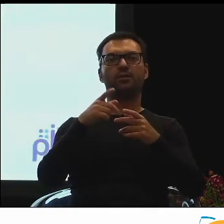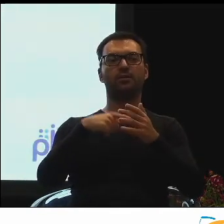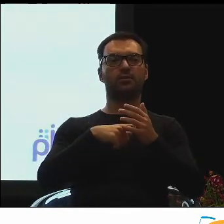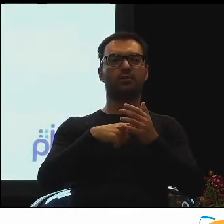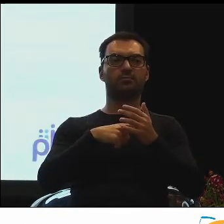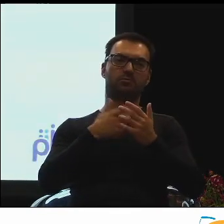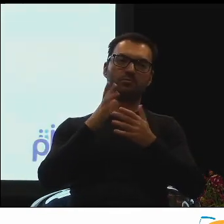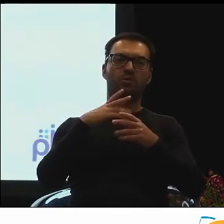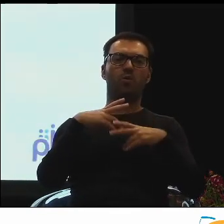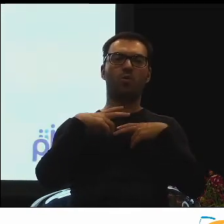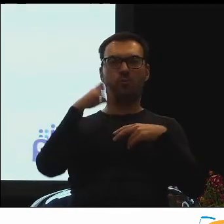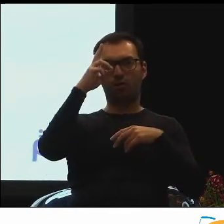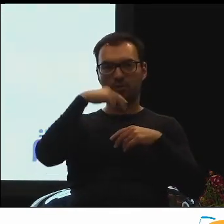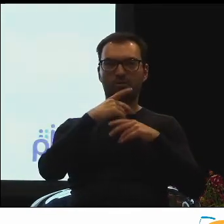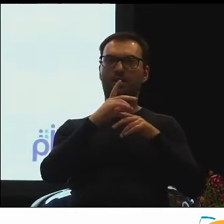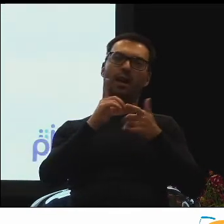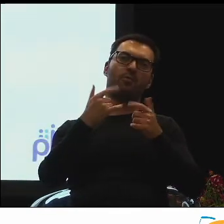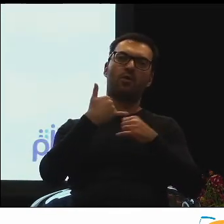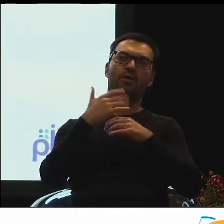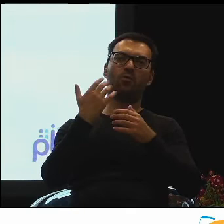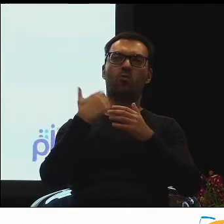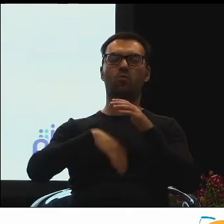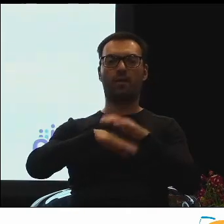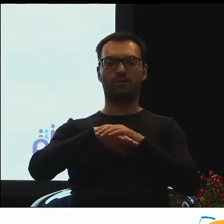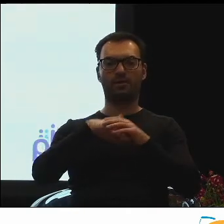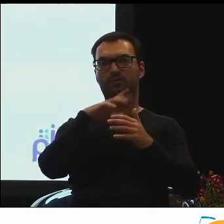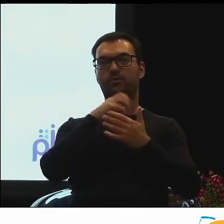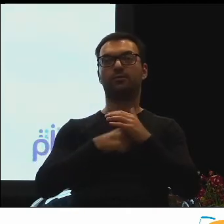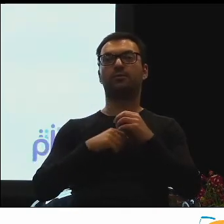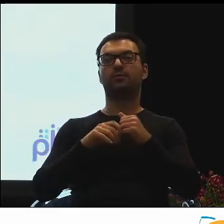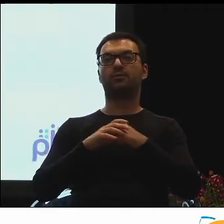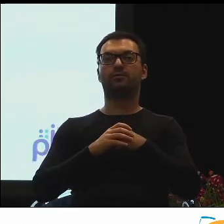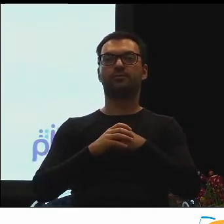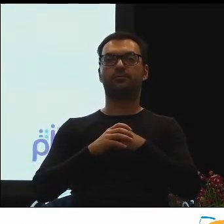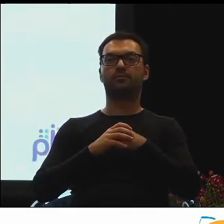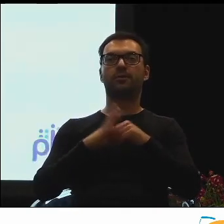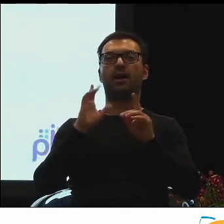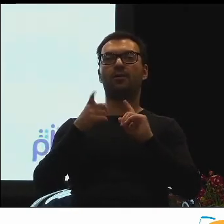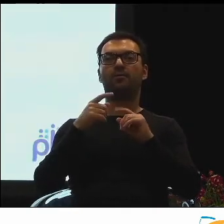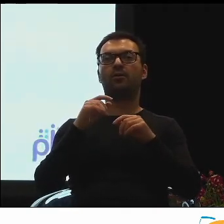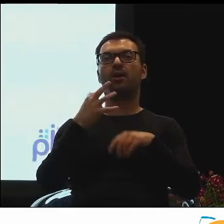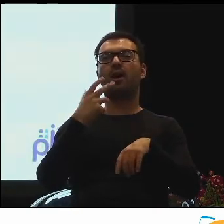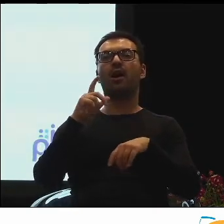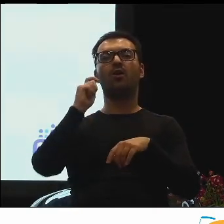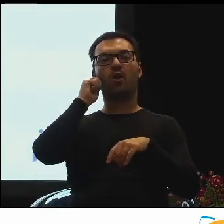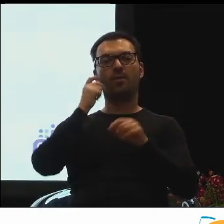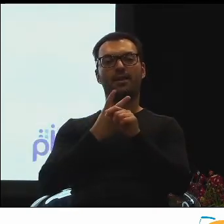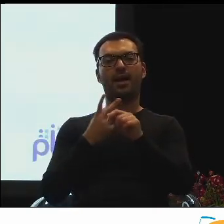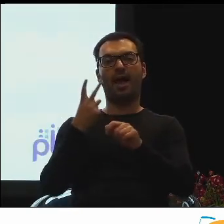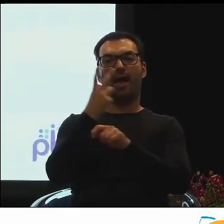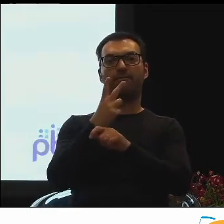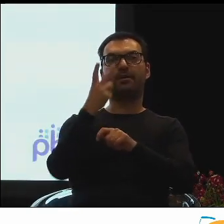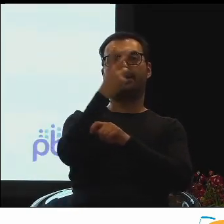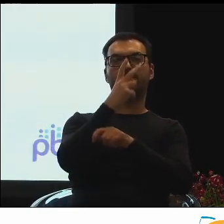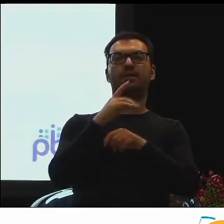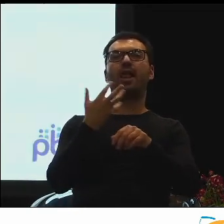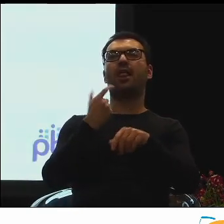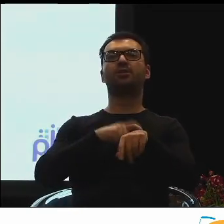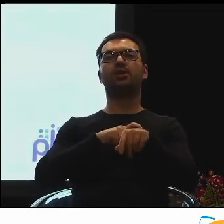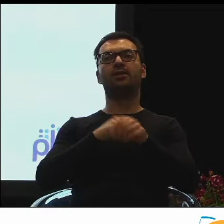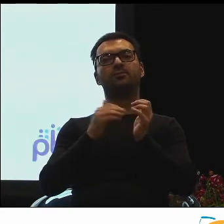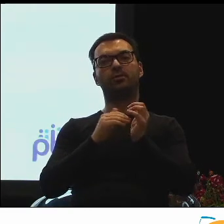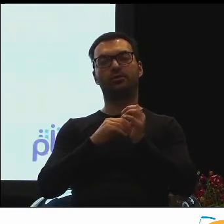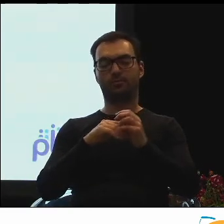przysługujących ojcom, czy jaki jest czas awansu kobiet na wyższe